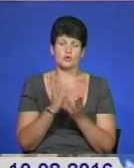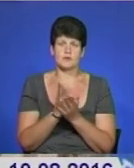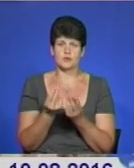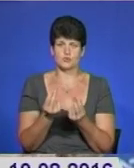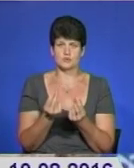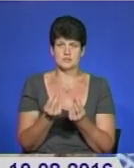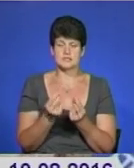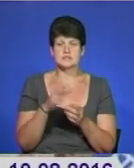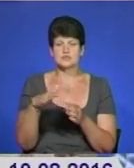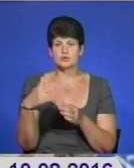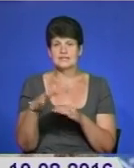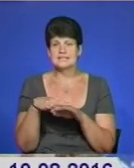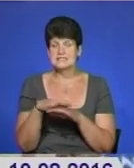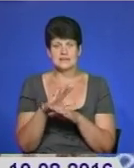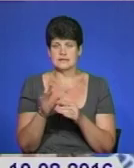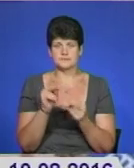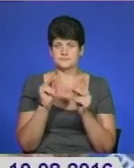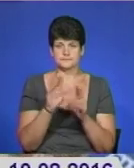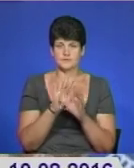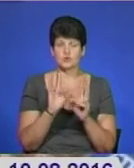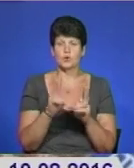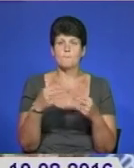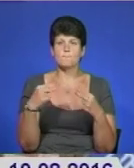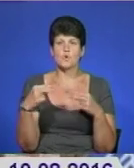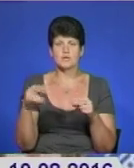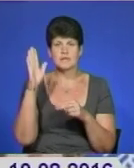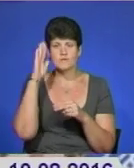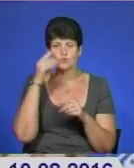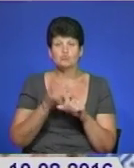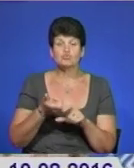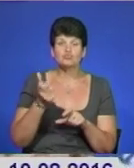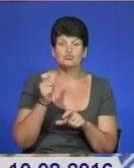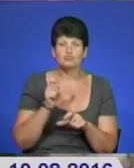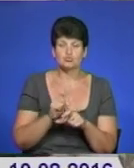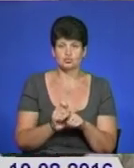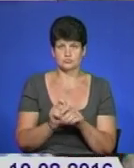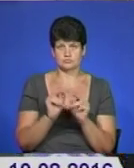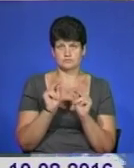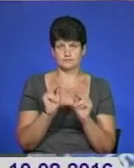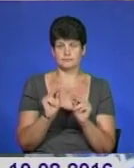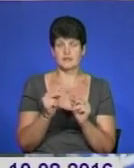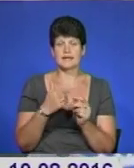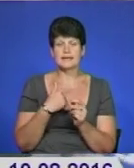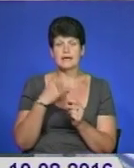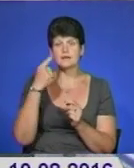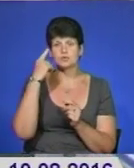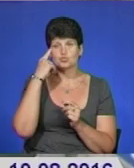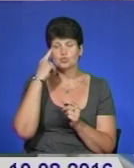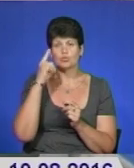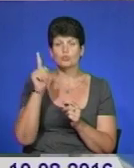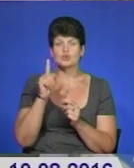населення не виправдано. З точки зору того, хто продає воду, напевно, що дуже навіть виправдано. Я думаю, що треба